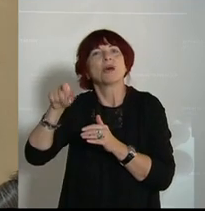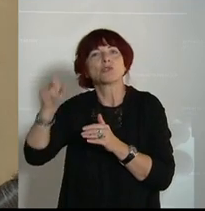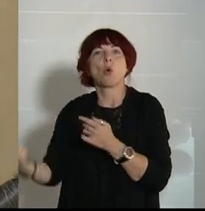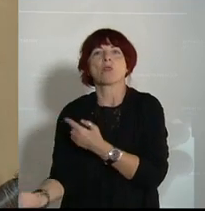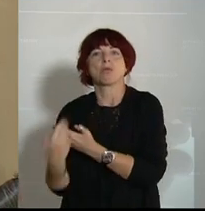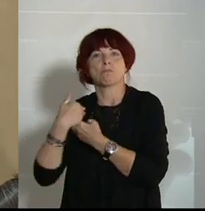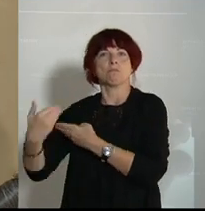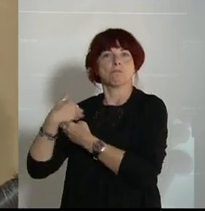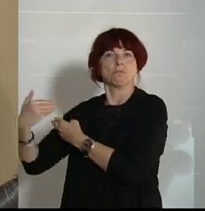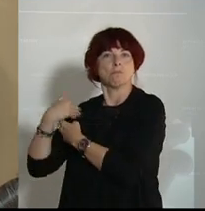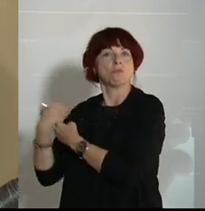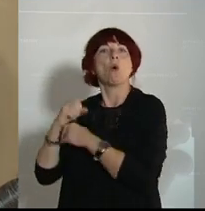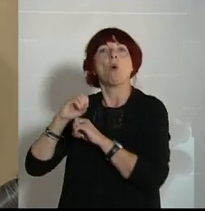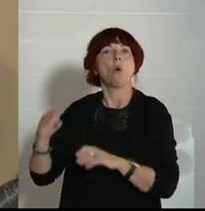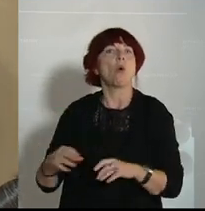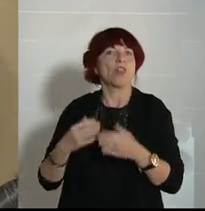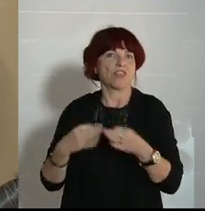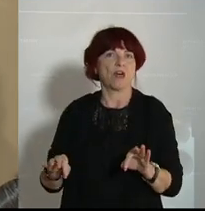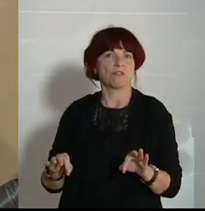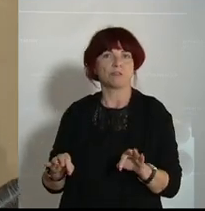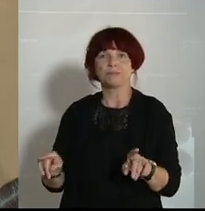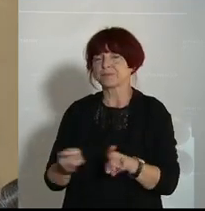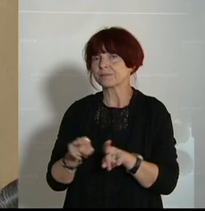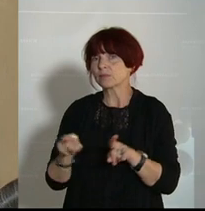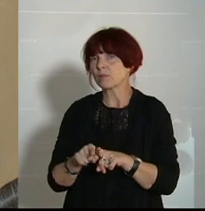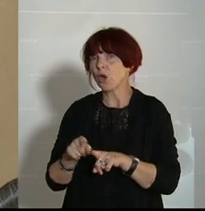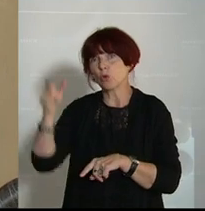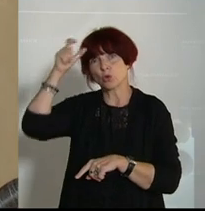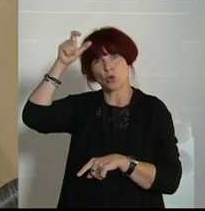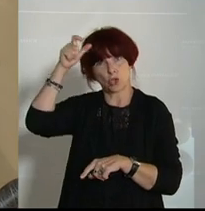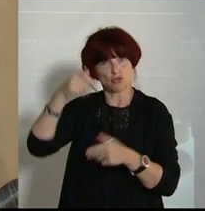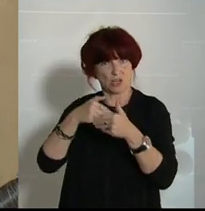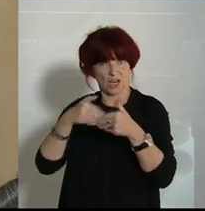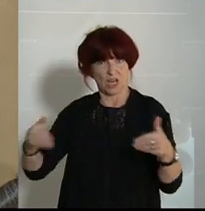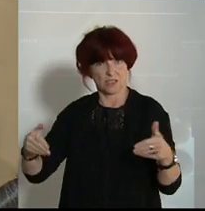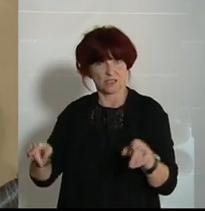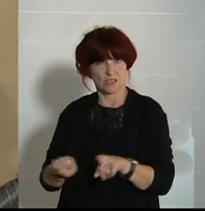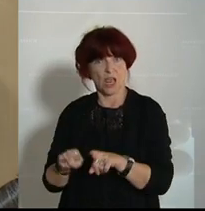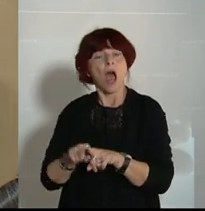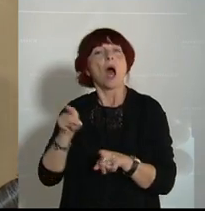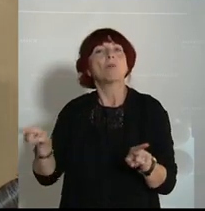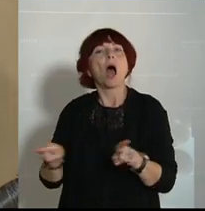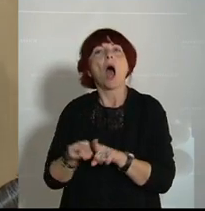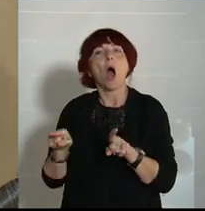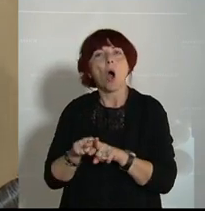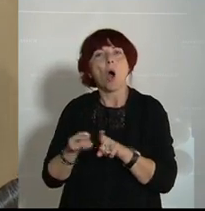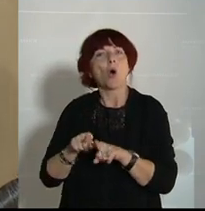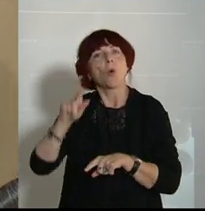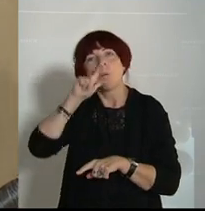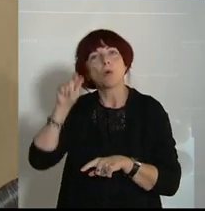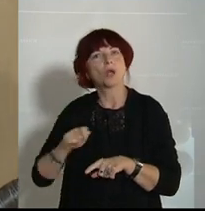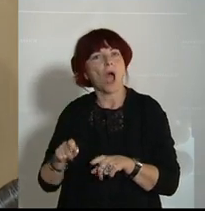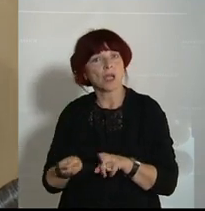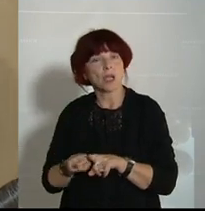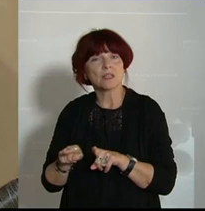türkische Grenze, was jetzt Griechenland betrifft, aber auch zu Bulgarien, ist nach wie vor die Hauptmigrationsroute